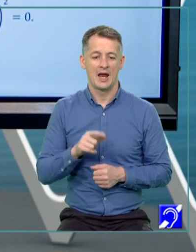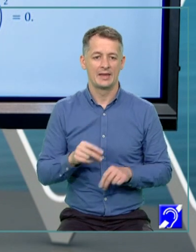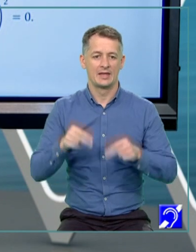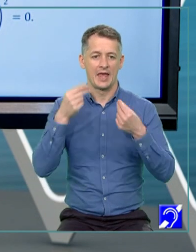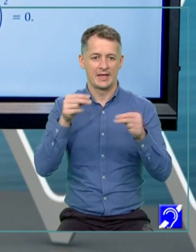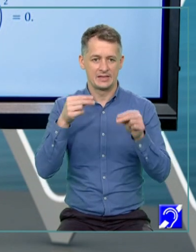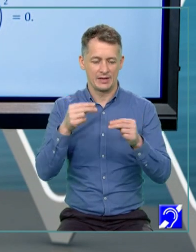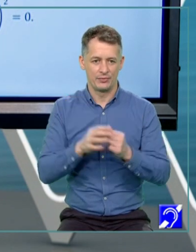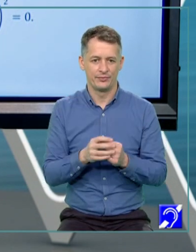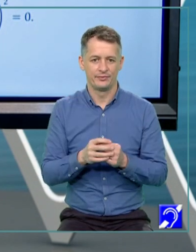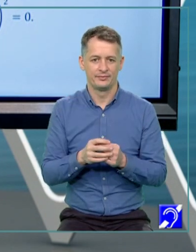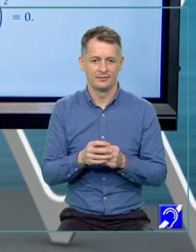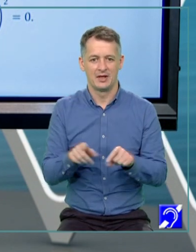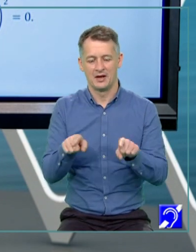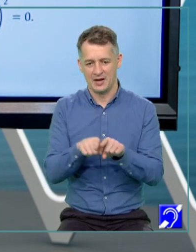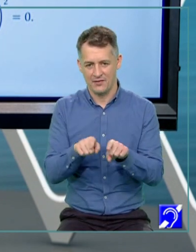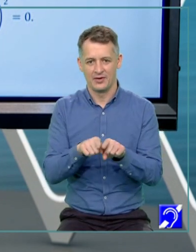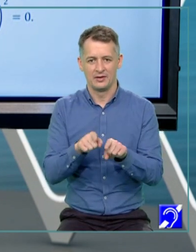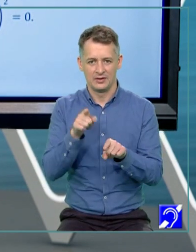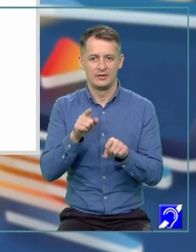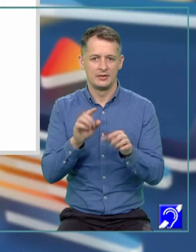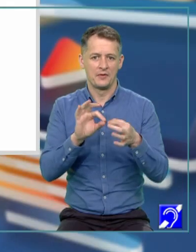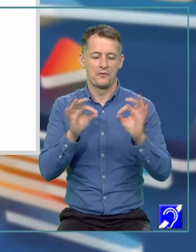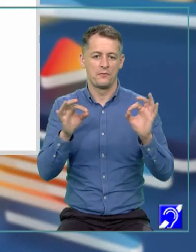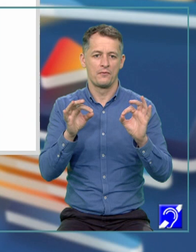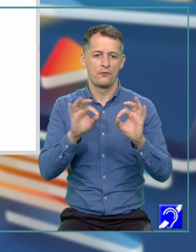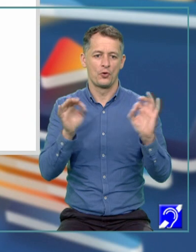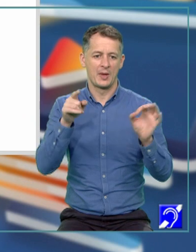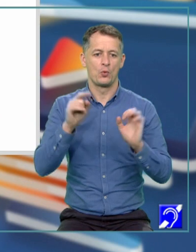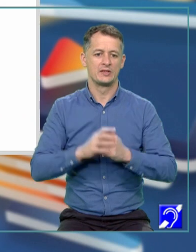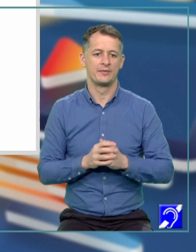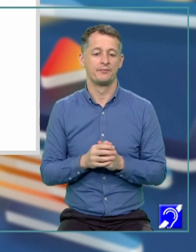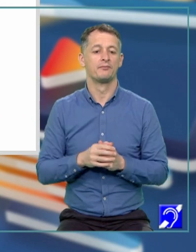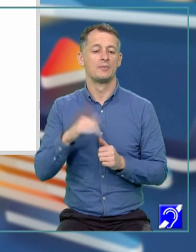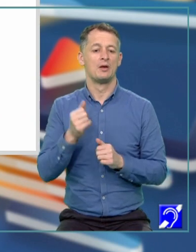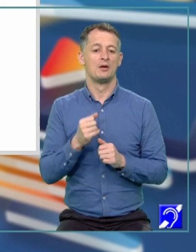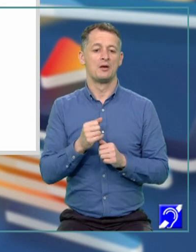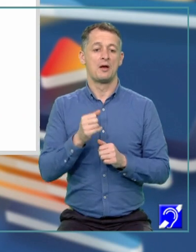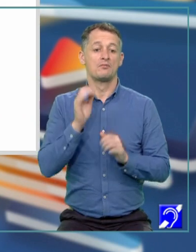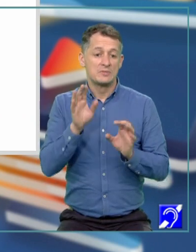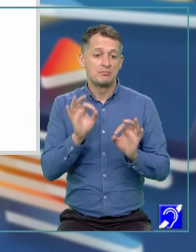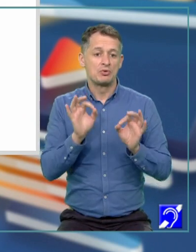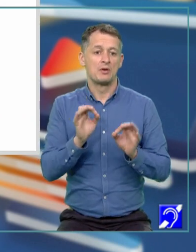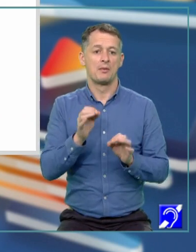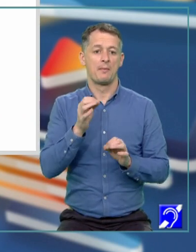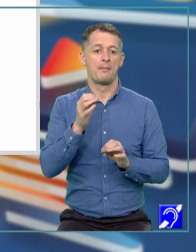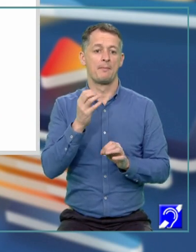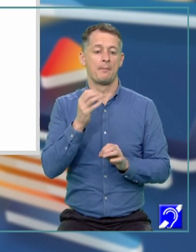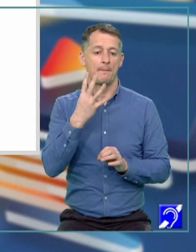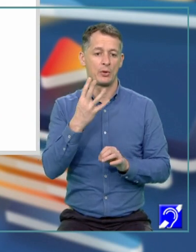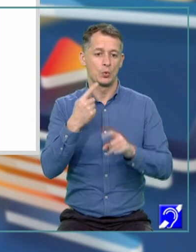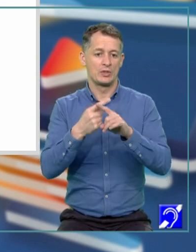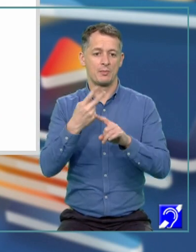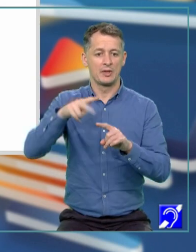ecuație de forma AX pătrat plus VX plus C egal cu 0, și anume, 4X pătrat minus 4X plus 1 este egal cu